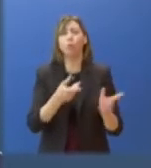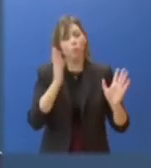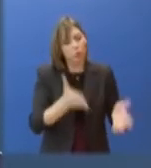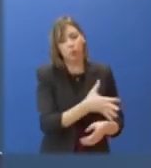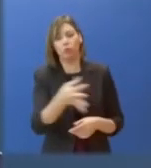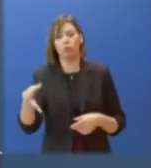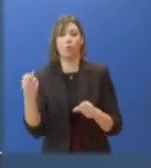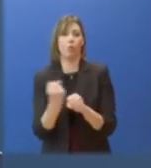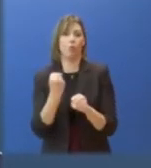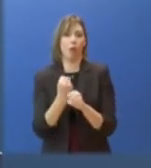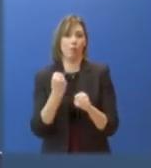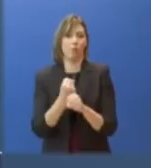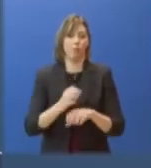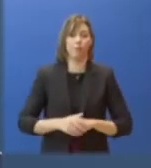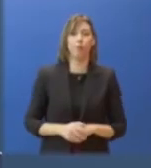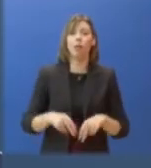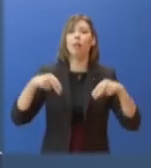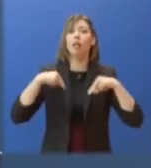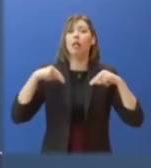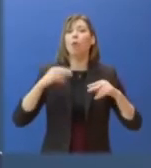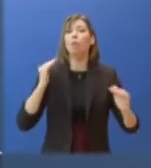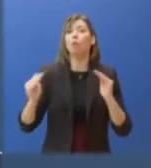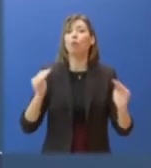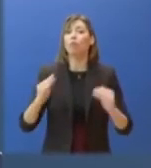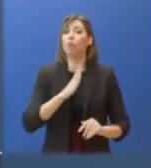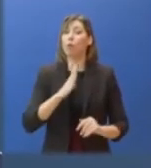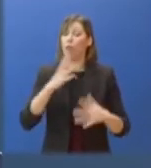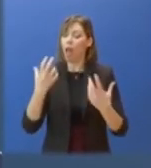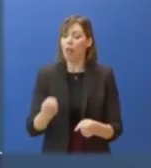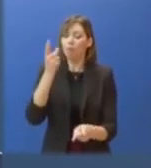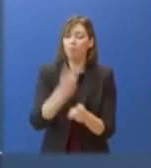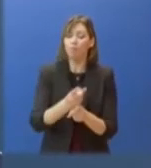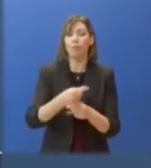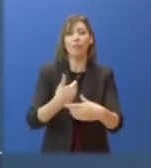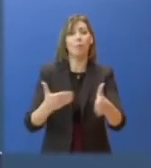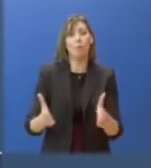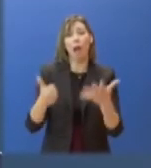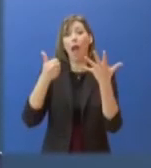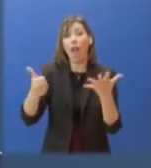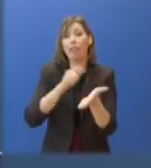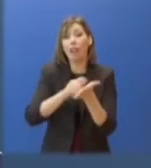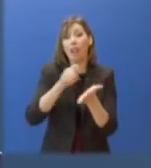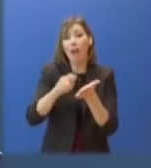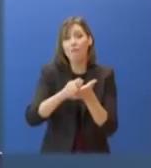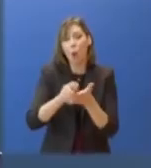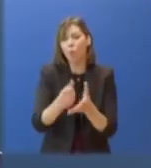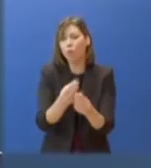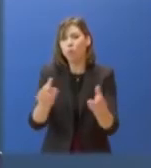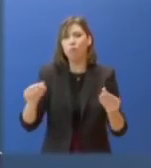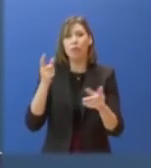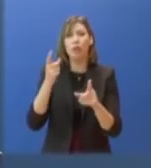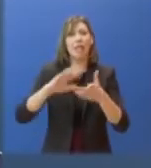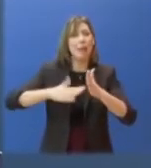ίδρυσε επιτελικό τμήμα με έξι επιχειρησιακά γραφεία και 72 ειδικές υπηρεσίες για την αντιμετώπιση της